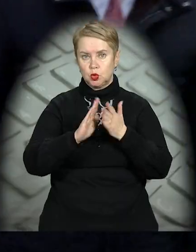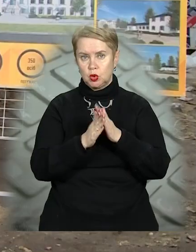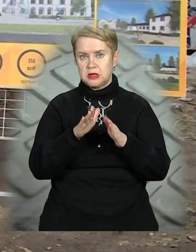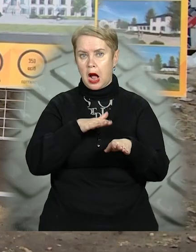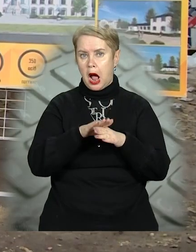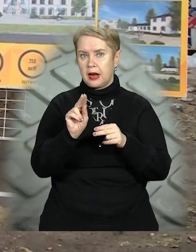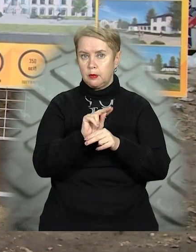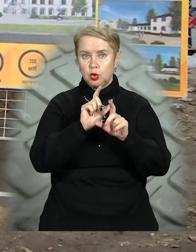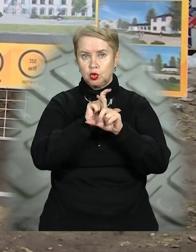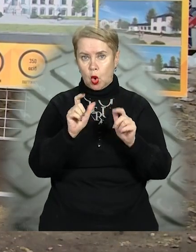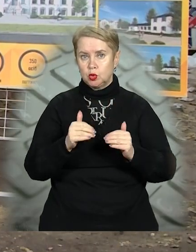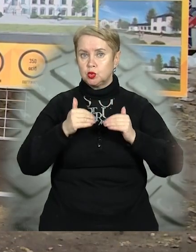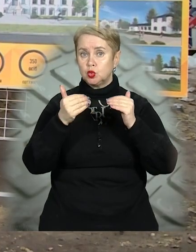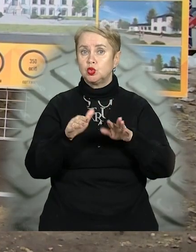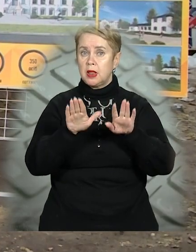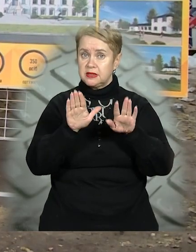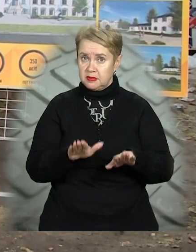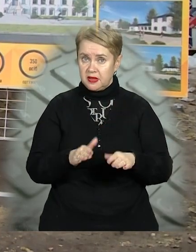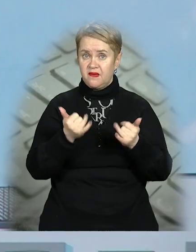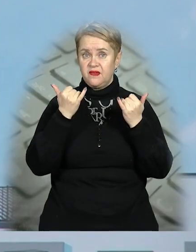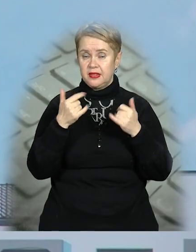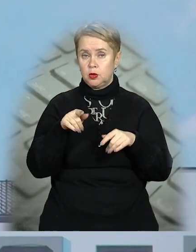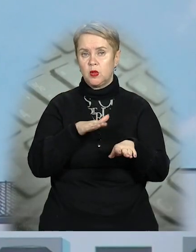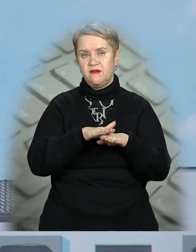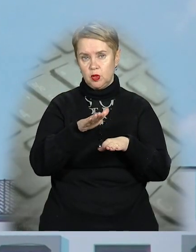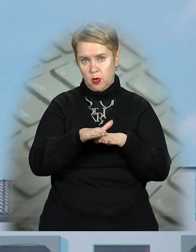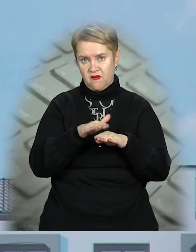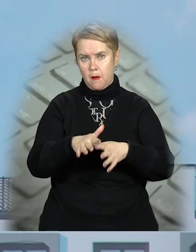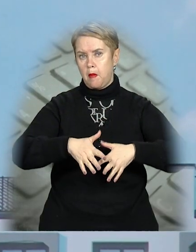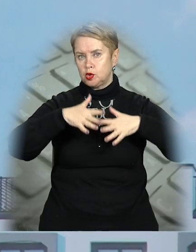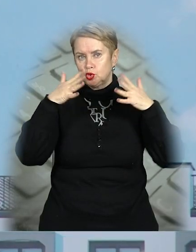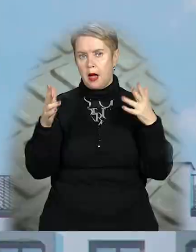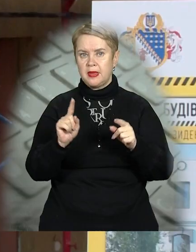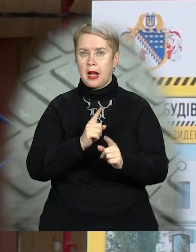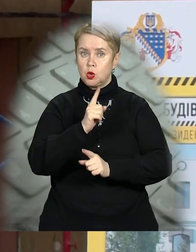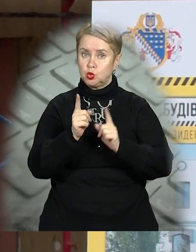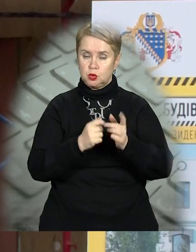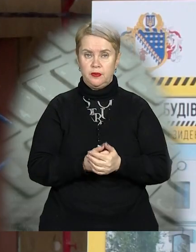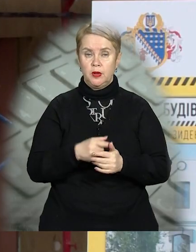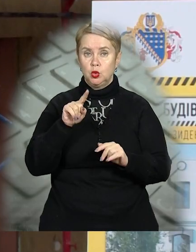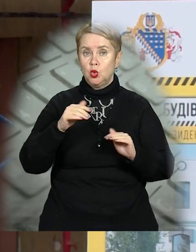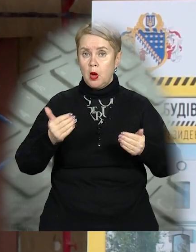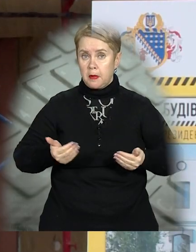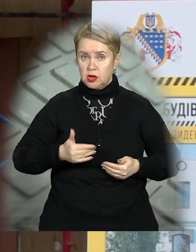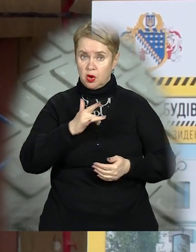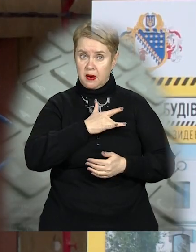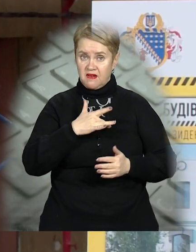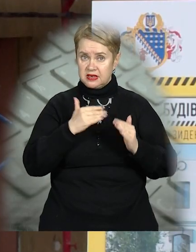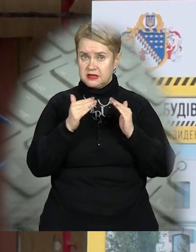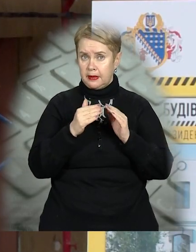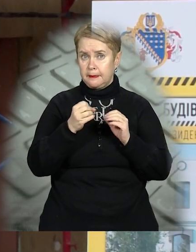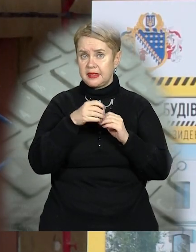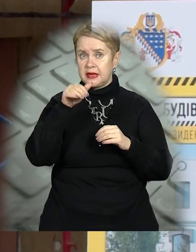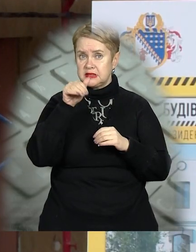капремонту школи зрушила з місця. І віднині тут відбувається масштабна реконструкція. Тут проживає в приватному секторі біля